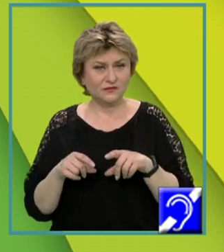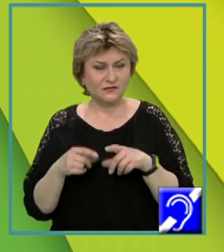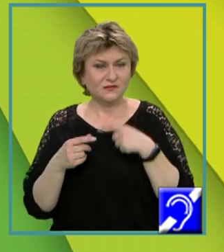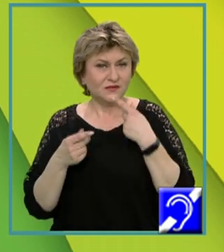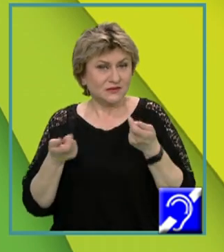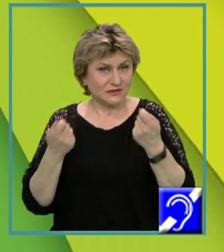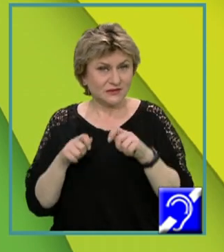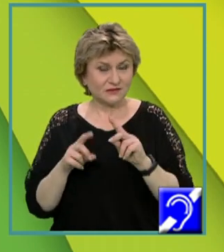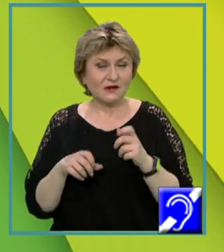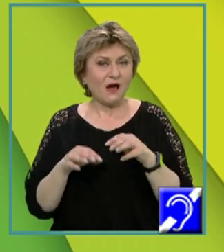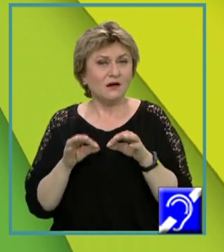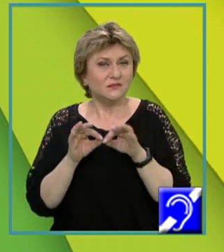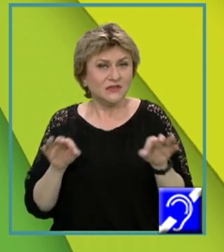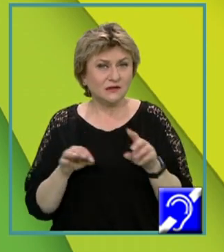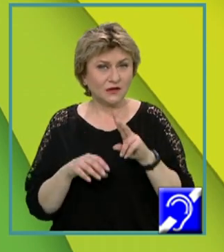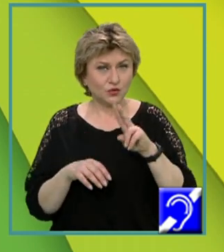de la linia 21